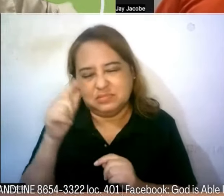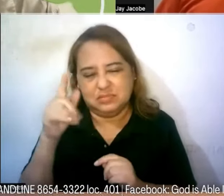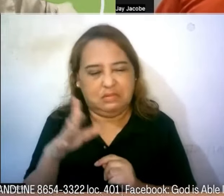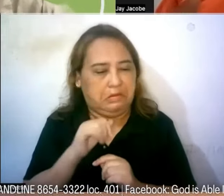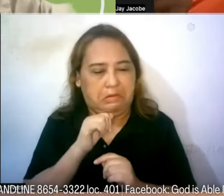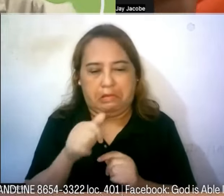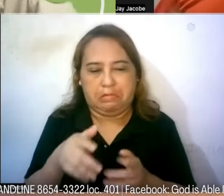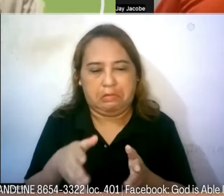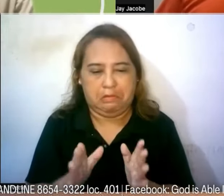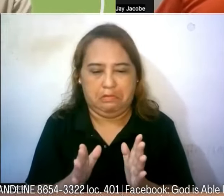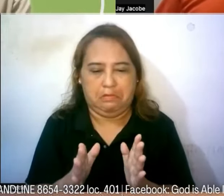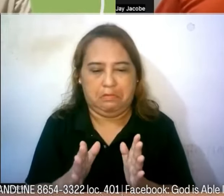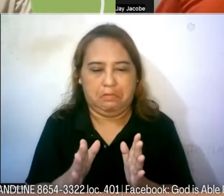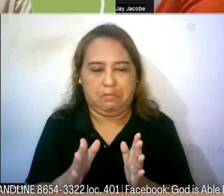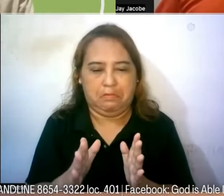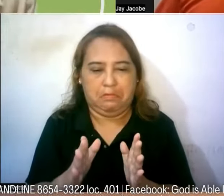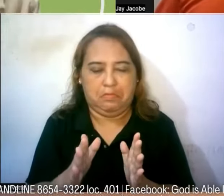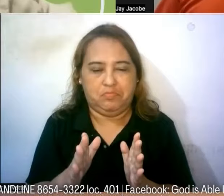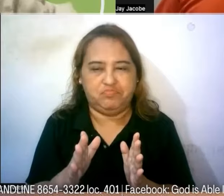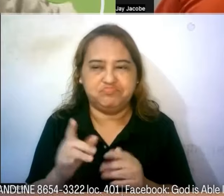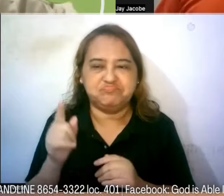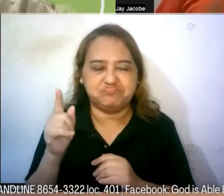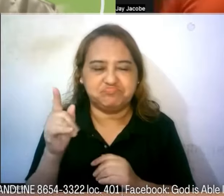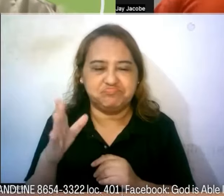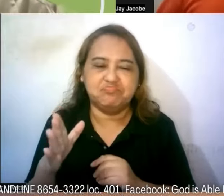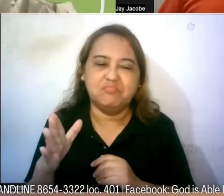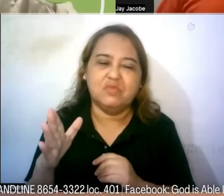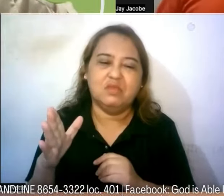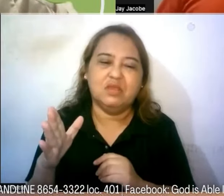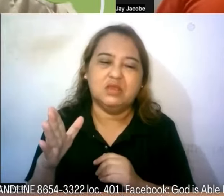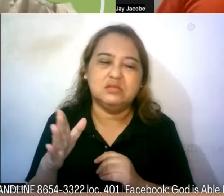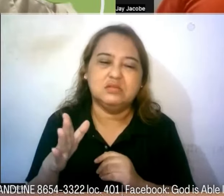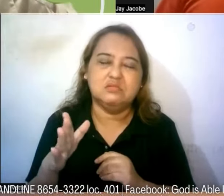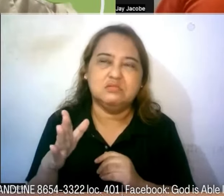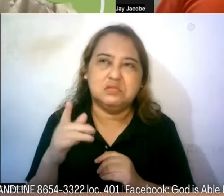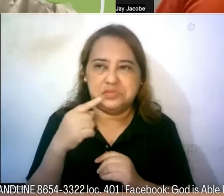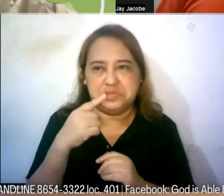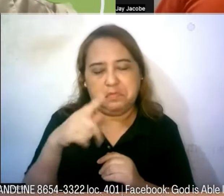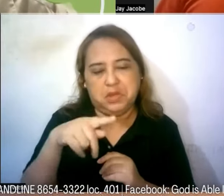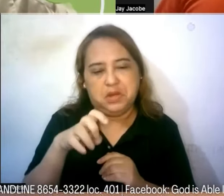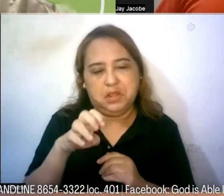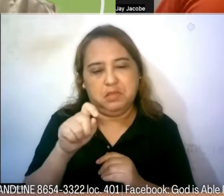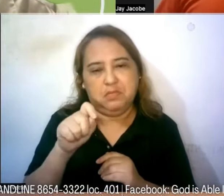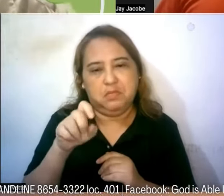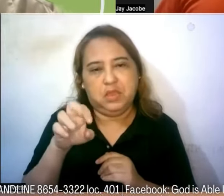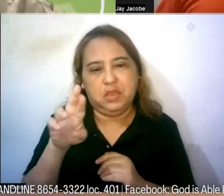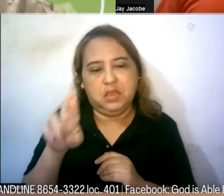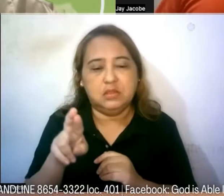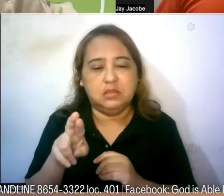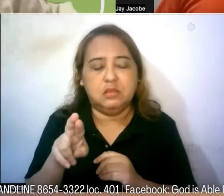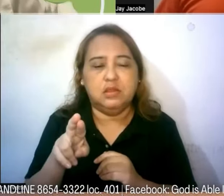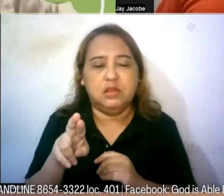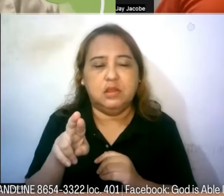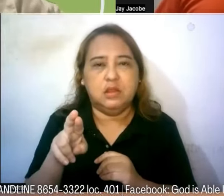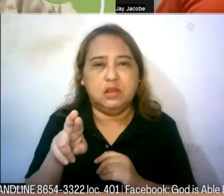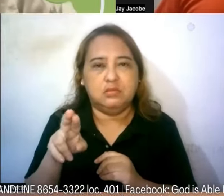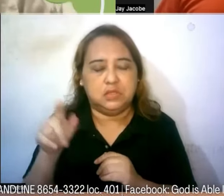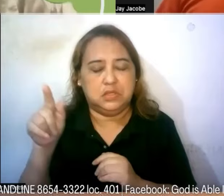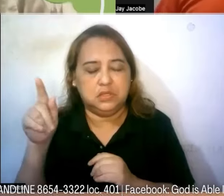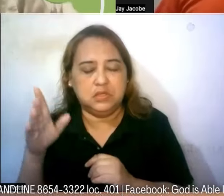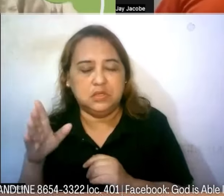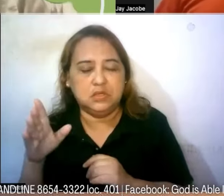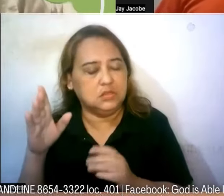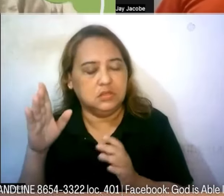the Lord is asking me kaya po sinabi ni Peter sa ni Jesus Christ kaya Peter